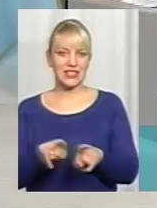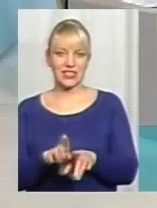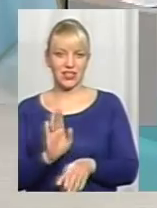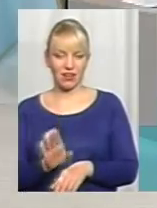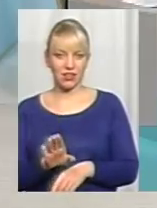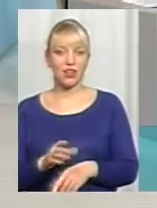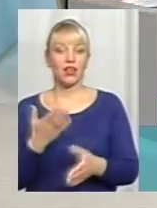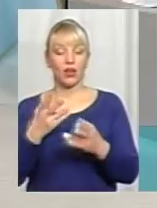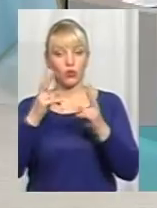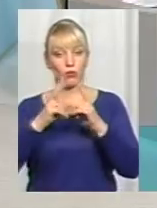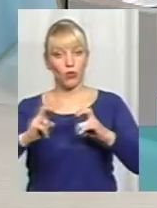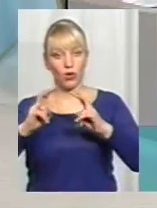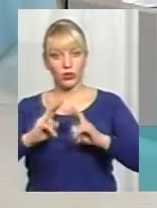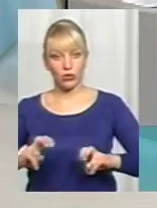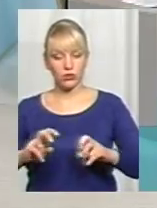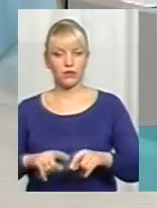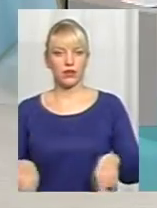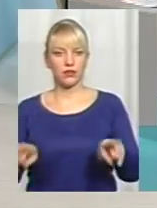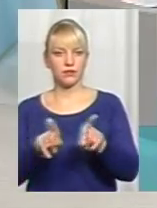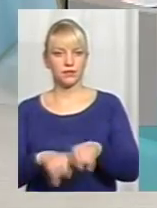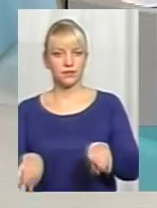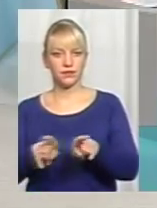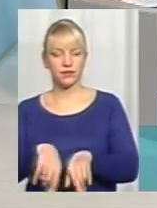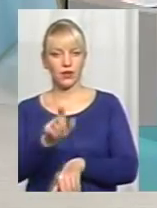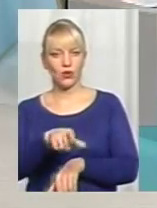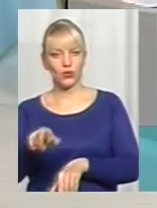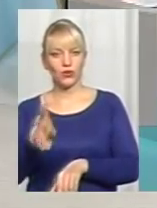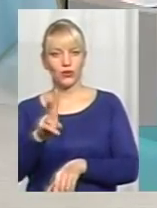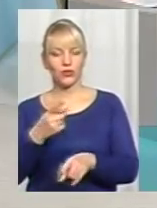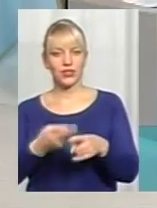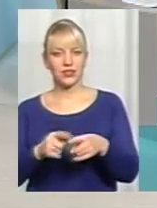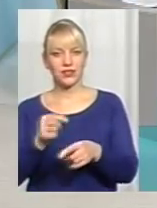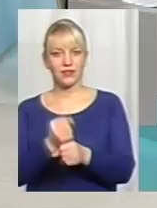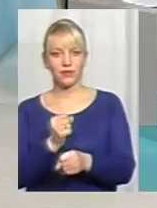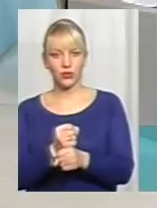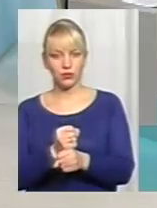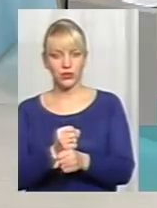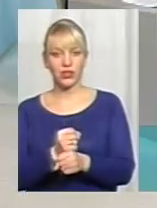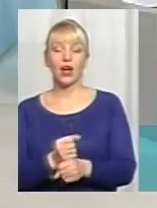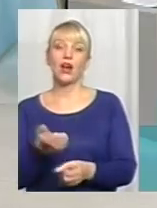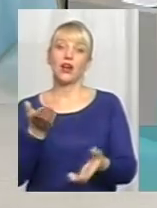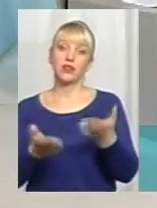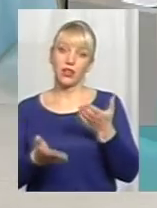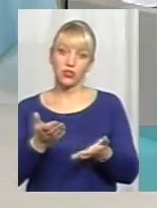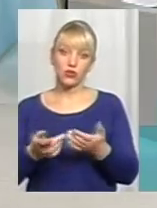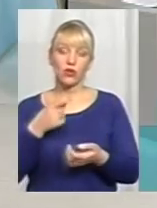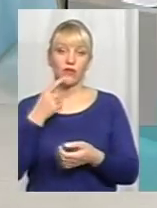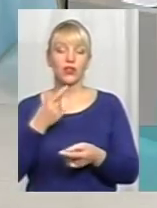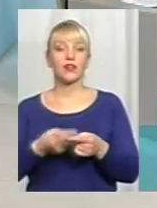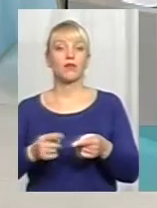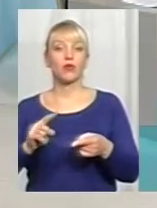Якщо проаналізувати, практично це одні й ті самі засуджені, які здійснюють такі дії. Якщо говорити про те,